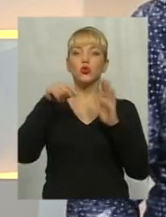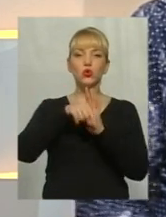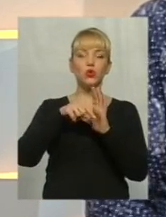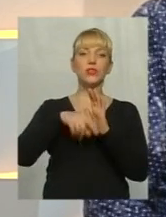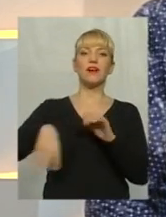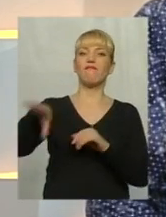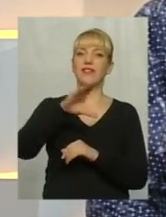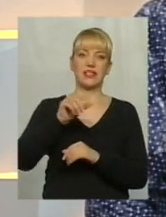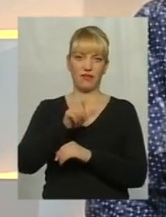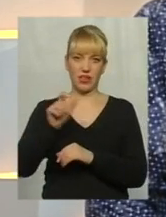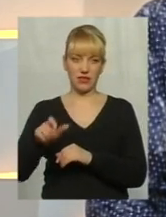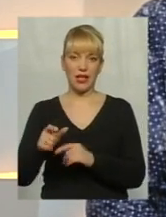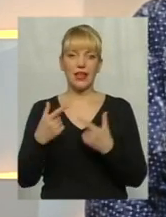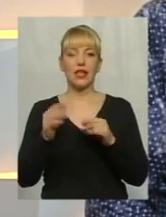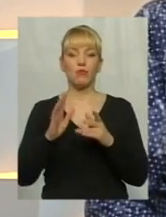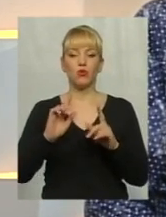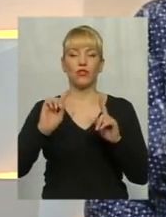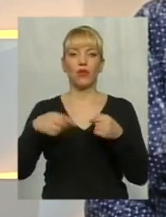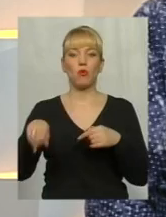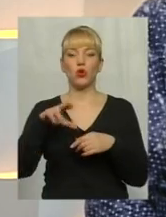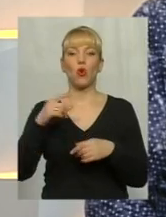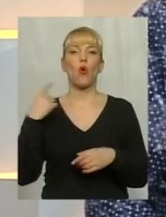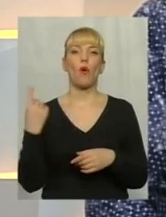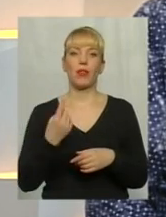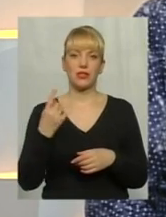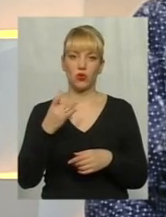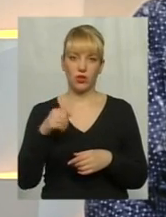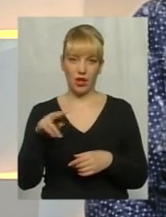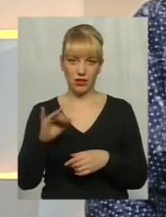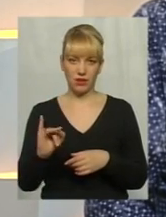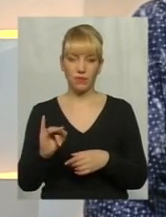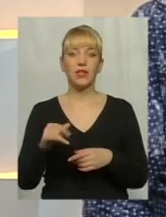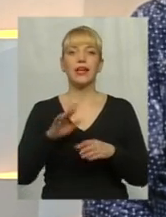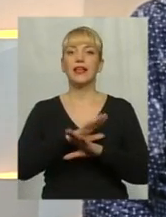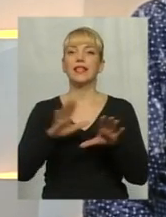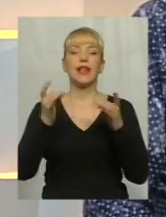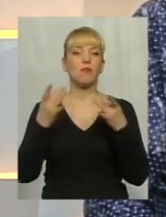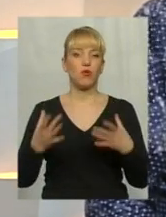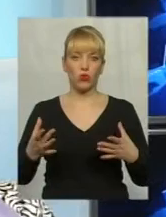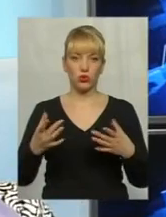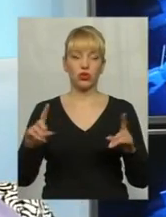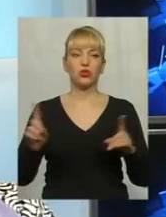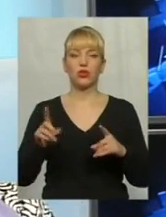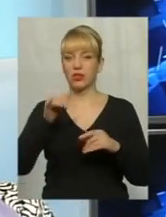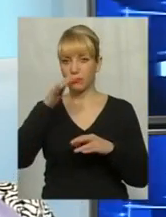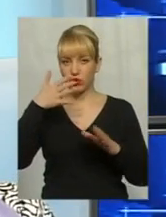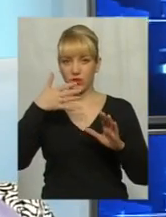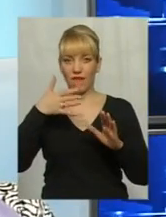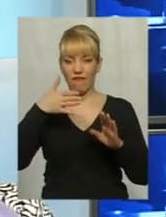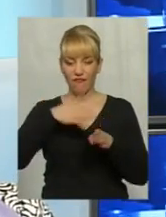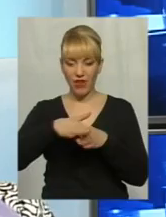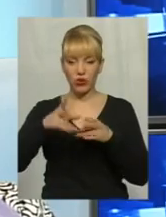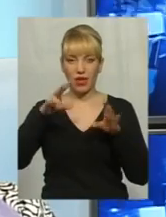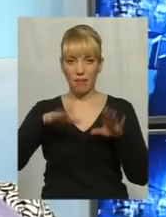населення. Де буде ряд вимог? До обласної ради. І не просто те, що вони зможуть виконати на місці, хай вони